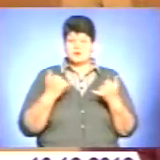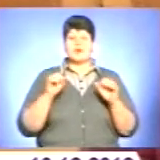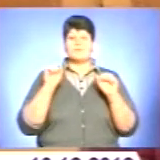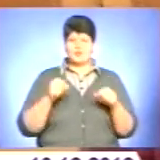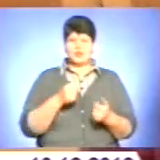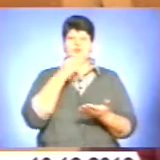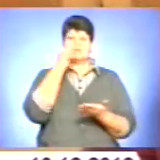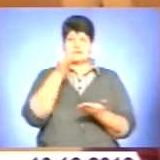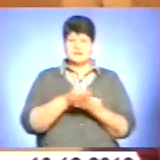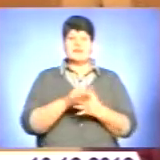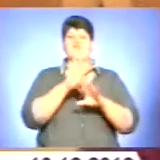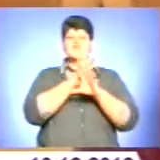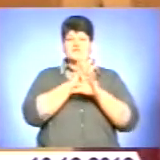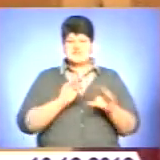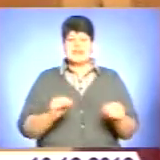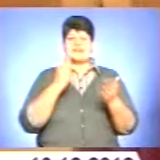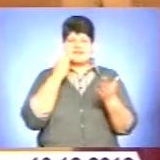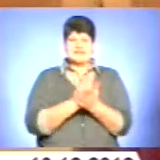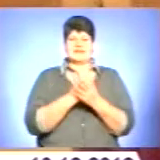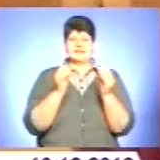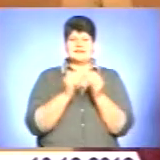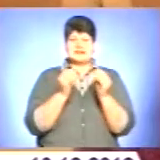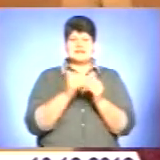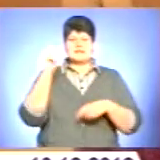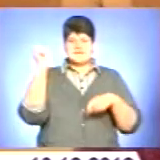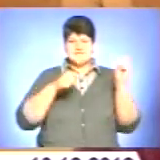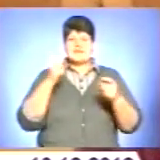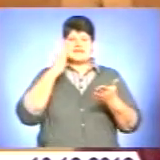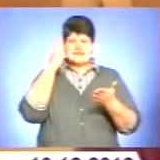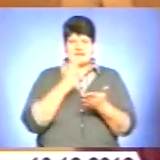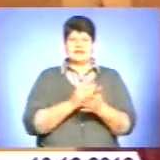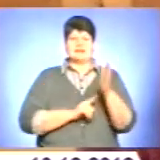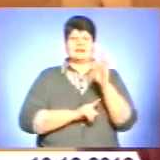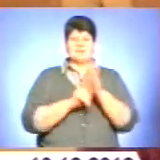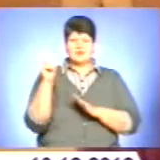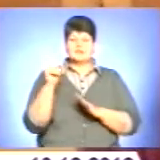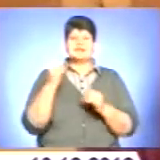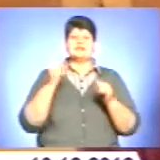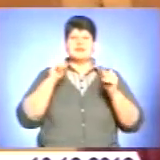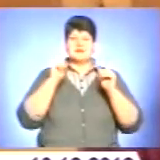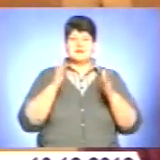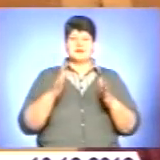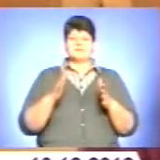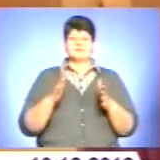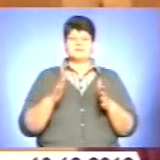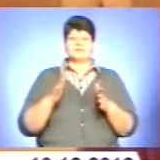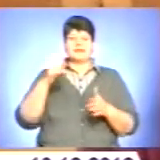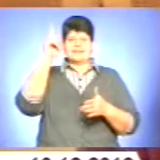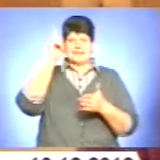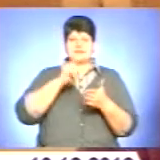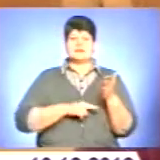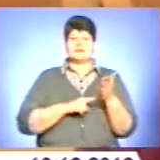сказати, що все, є десятий фестиваль, є дебют, і є переконавість, скажімо, надія,